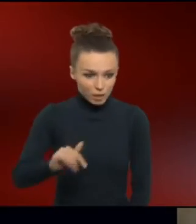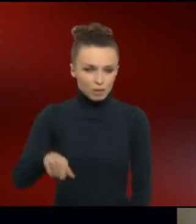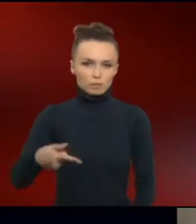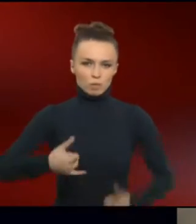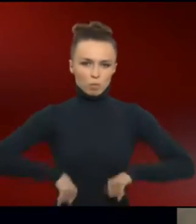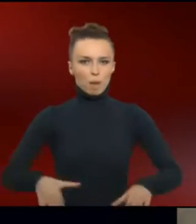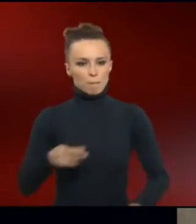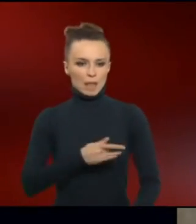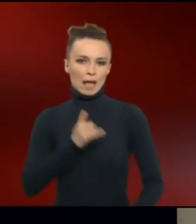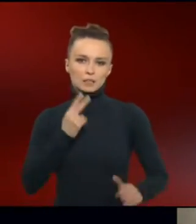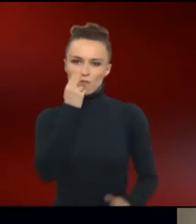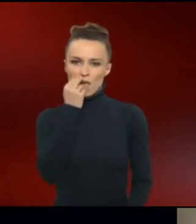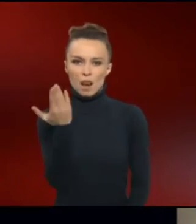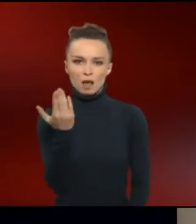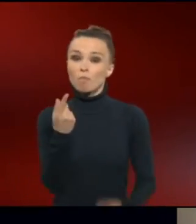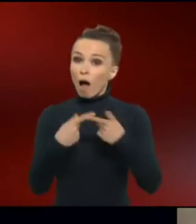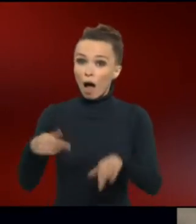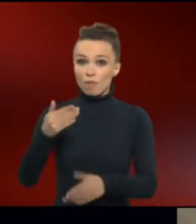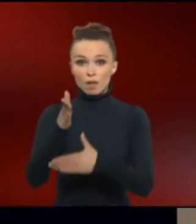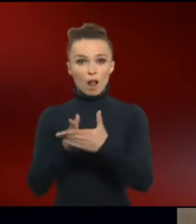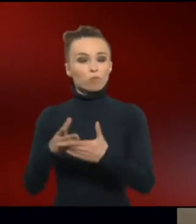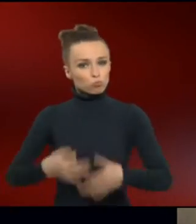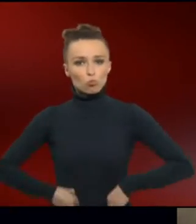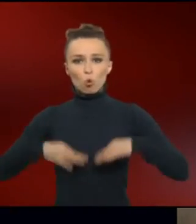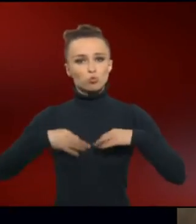Die andere Hälfte hat ein völlig gesundes Herz.